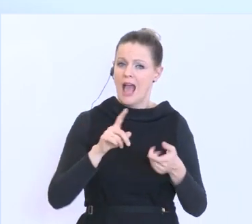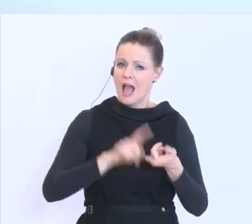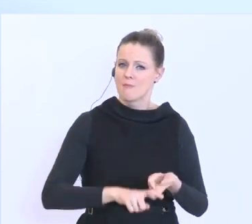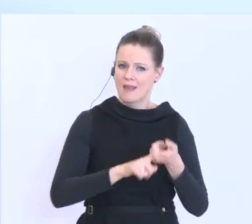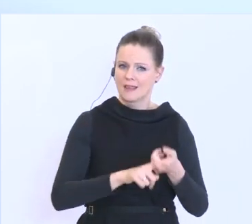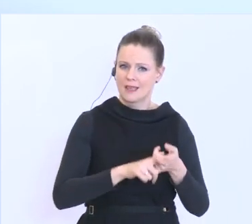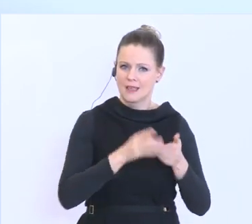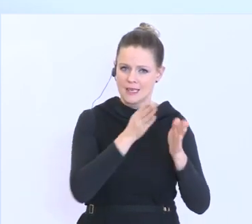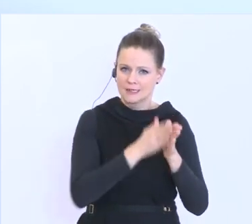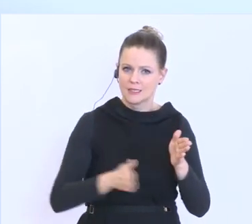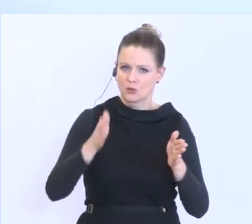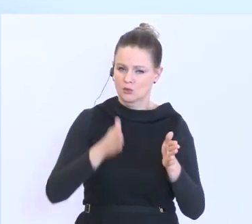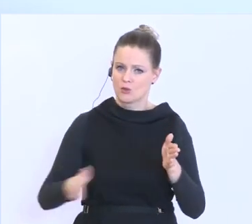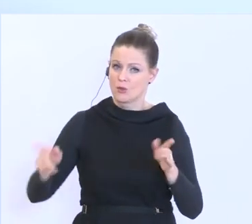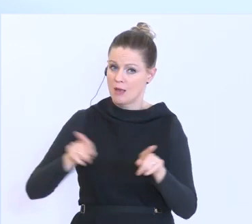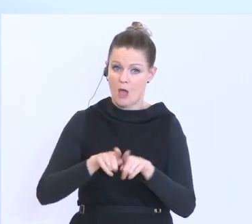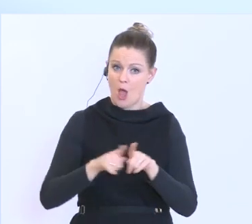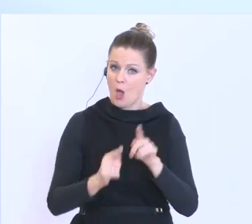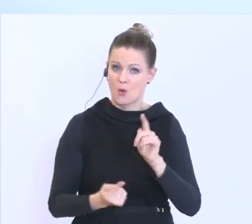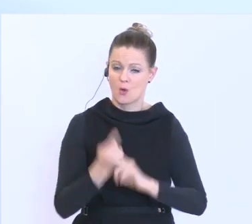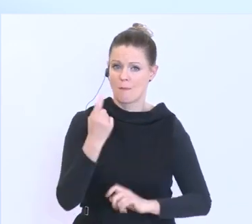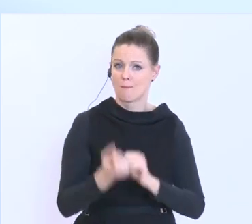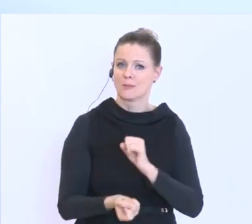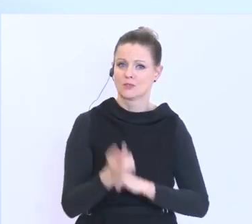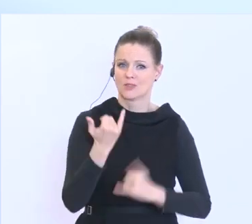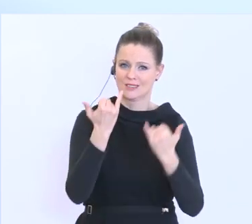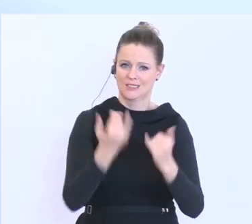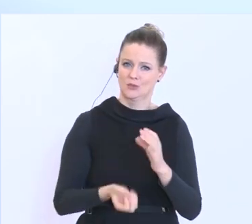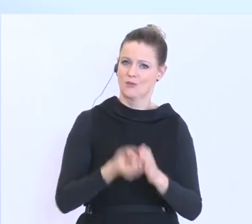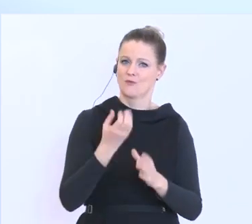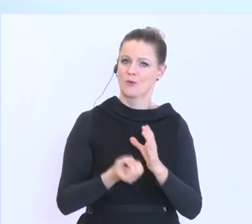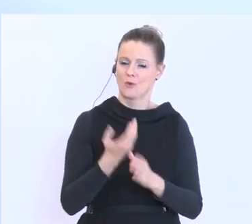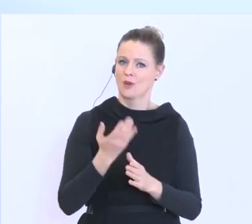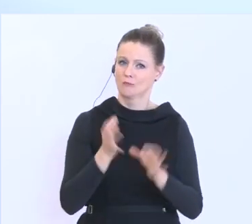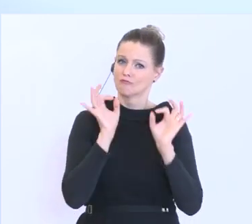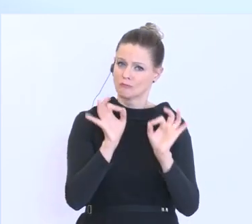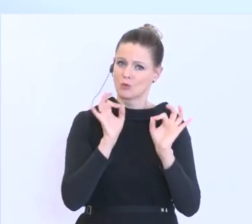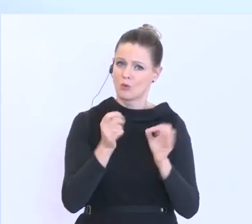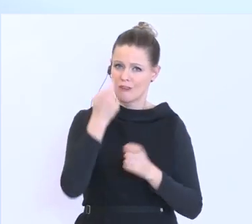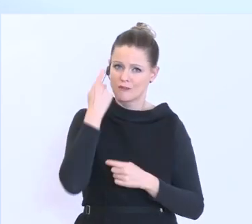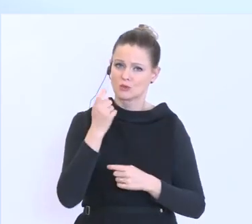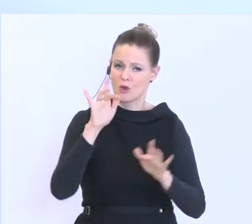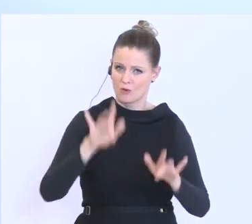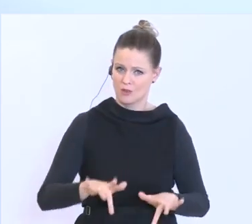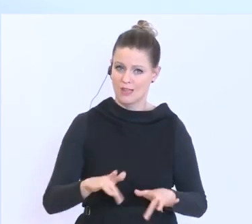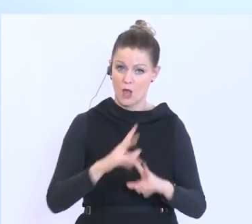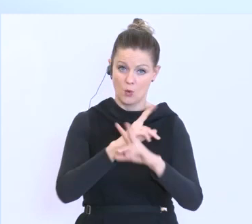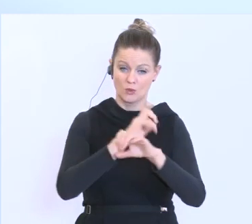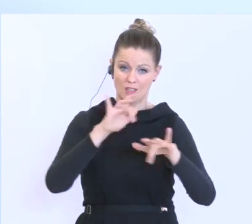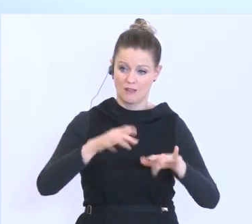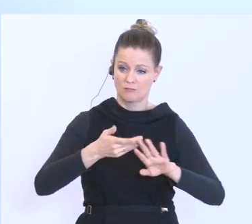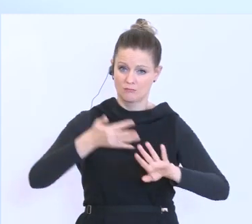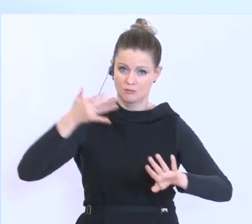unterschiedlich, aber auch sehr hoch. Speziell jetzt im Frühjahr sind wir entsprechend gut versorgt. Österreich hat in der